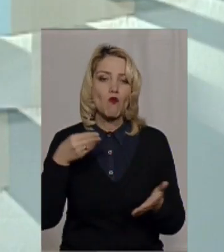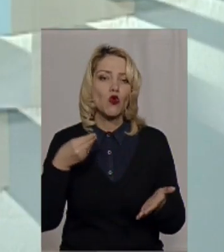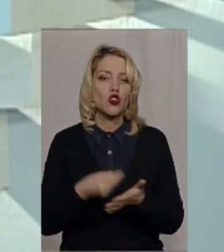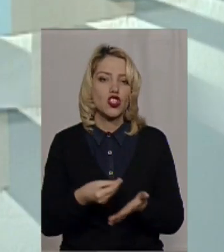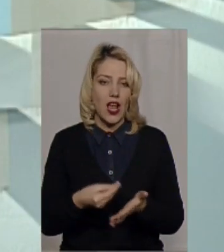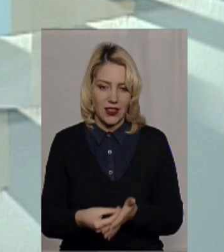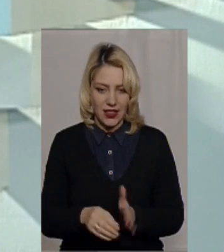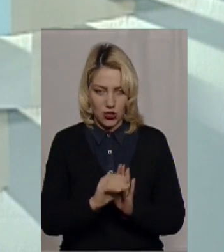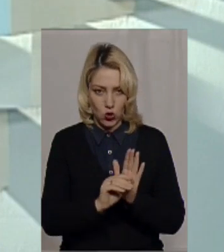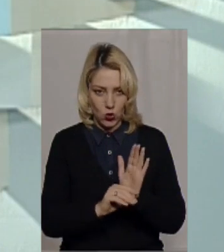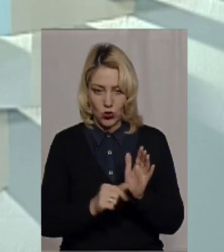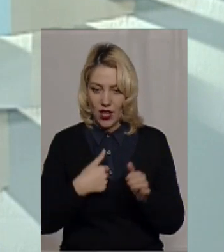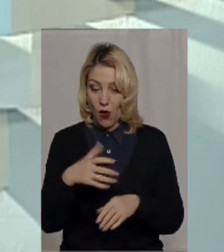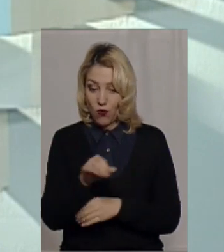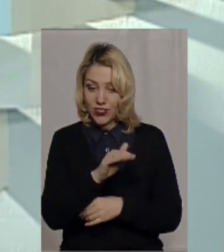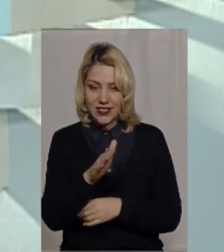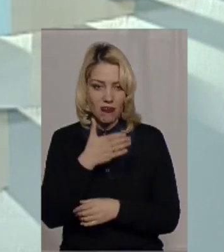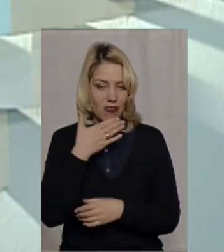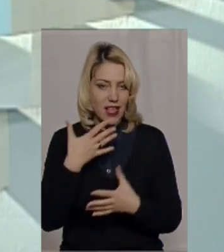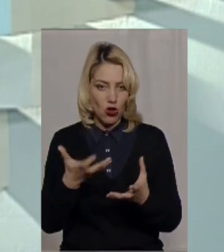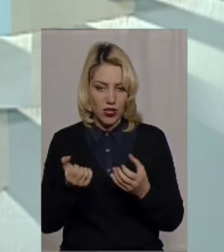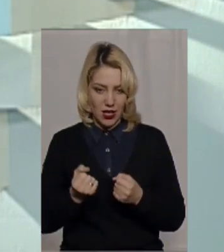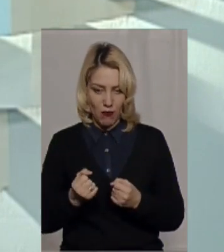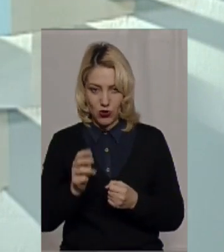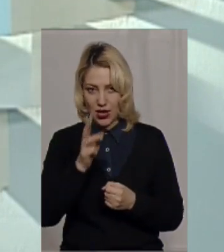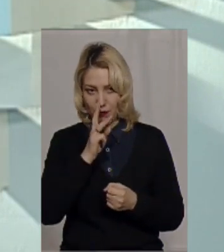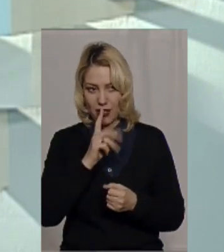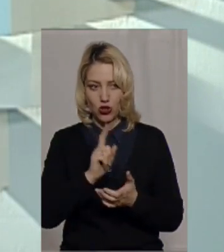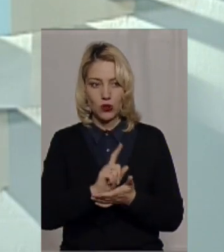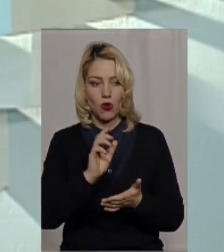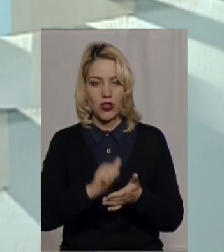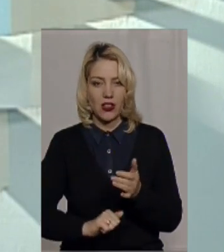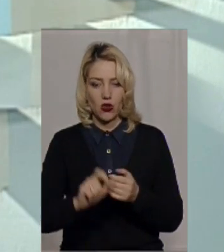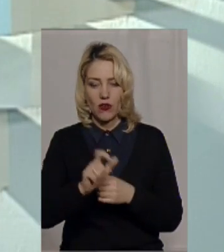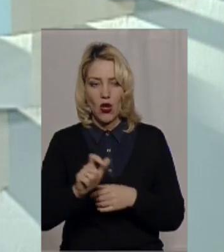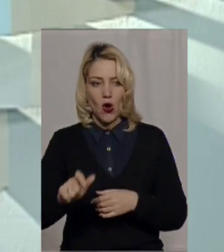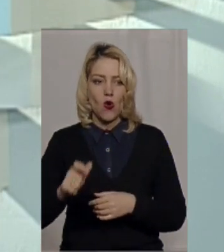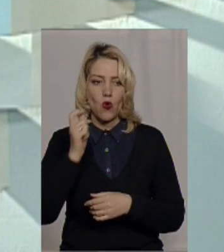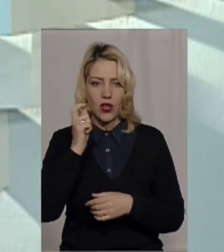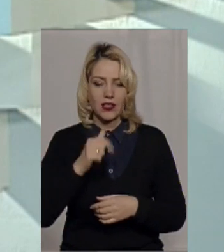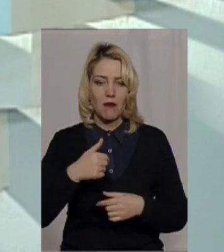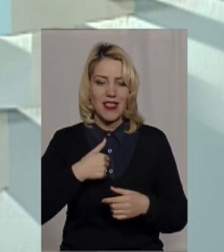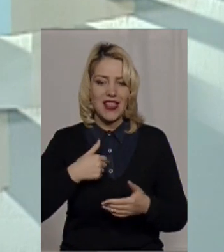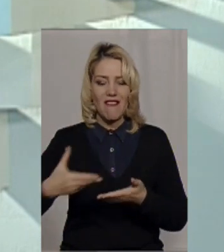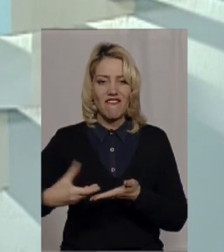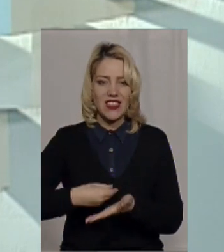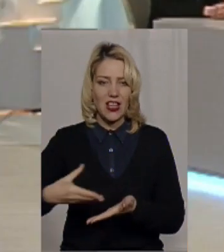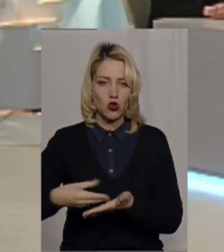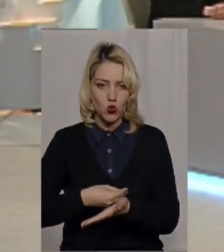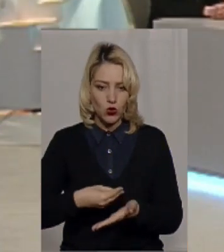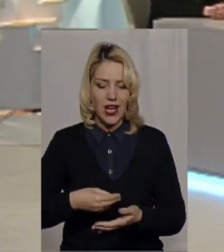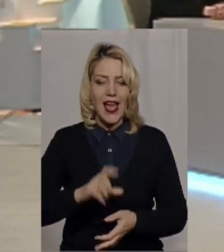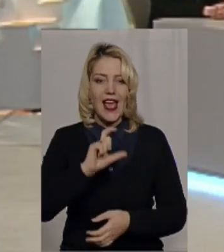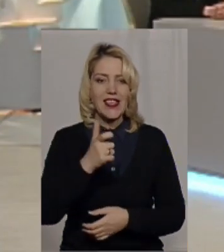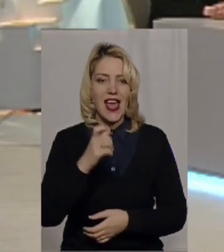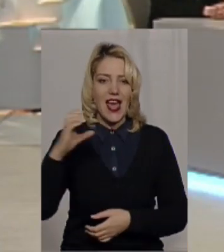офіційно не отримую заробітної плати з податків громадян України, тобто мене фінансує Європейський Союз,